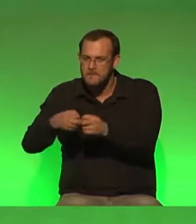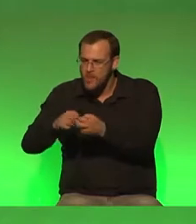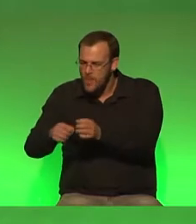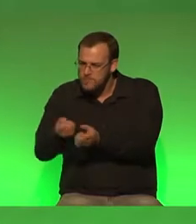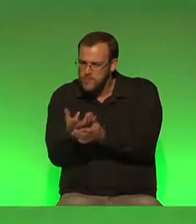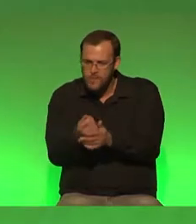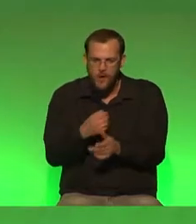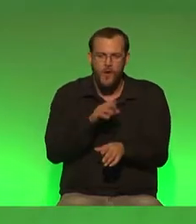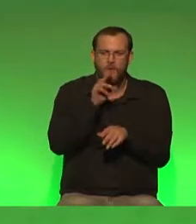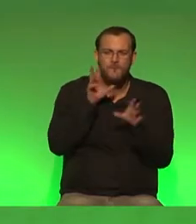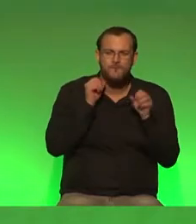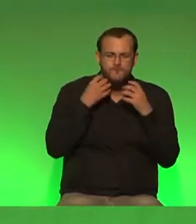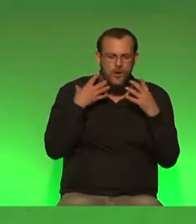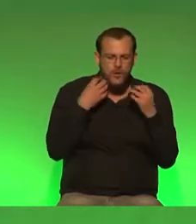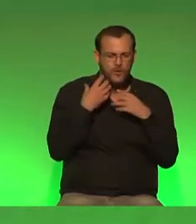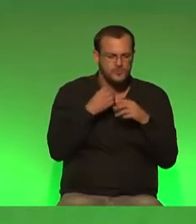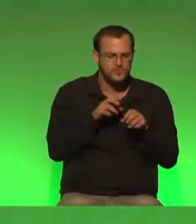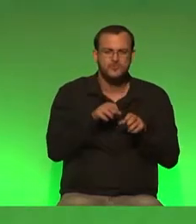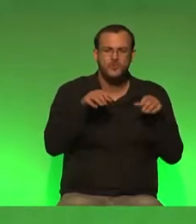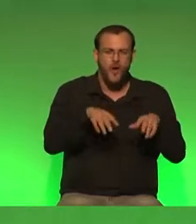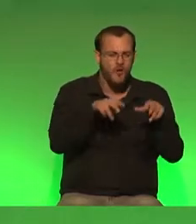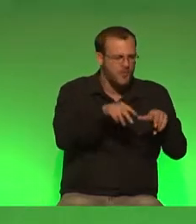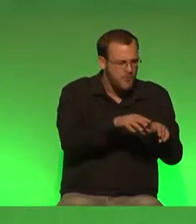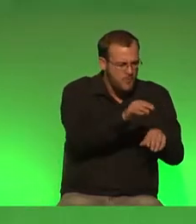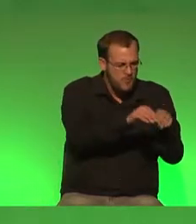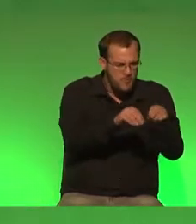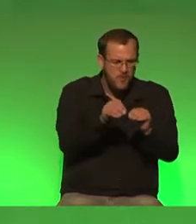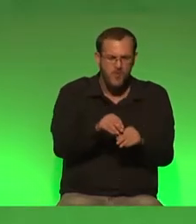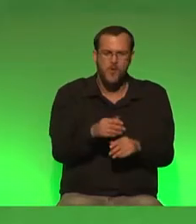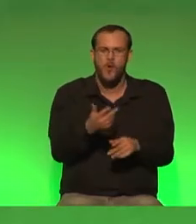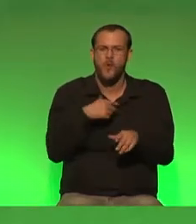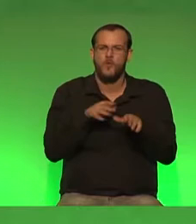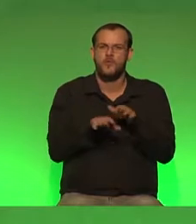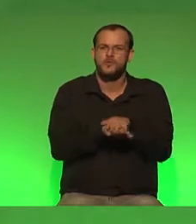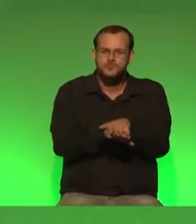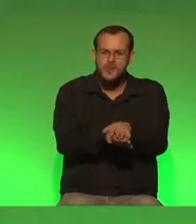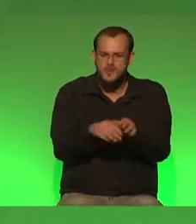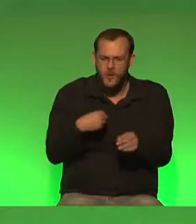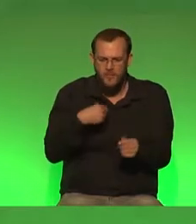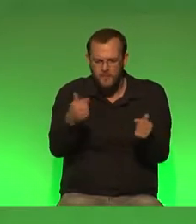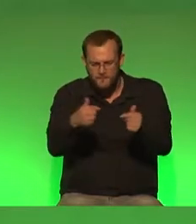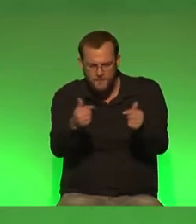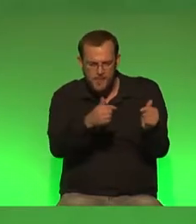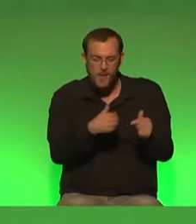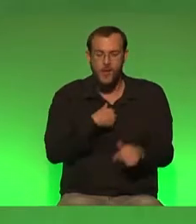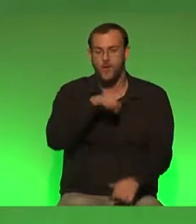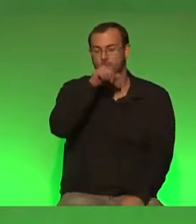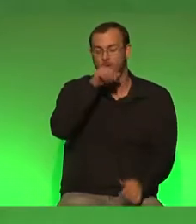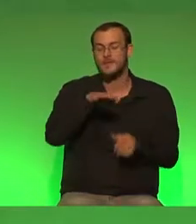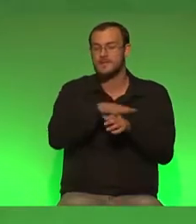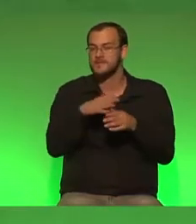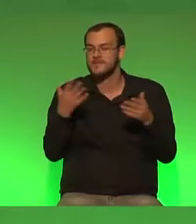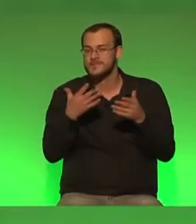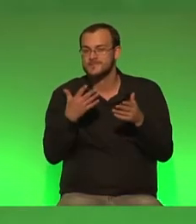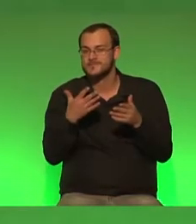Frösche, Kröten und Molche, pflegten die letzten Sumpfschildkröten unserer Gegend und vor allem mein Lieblingsgebiet war